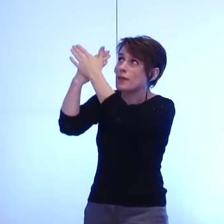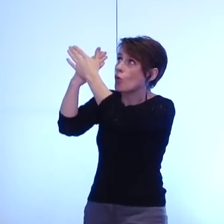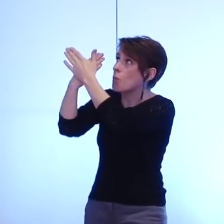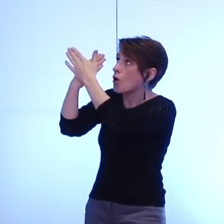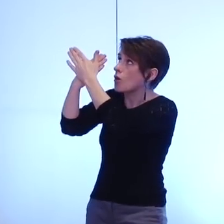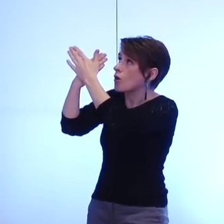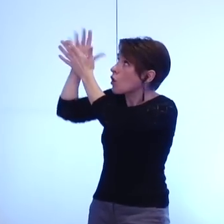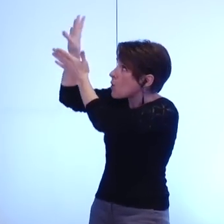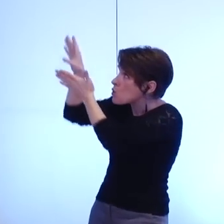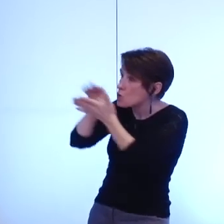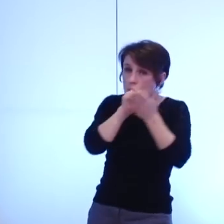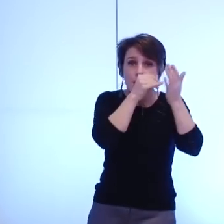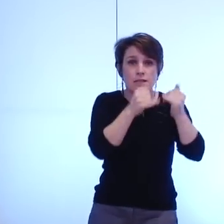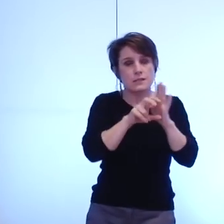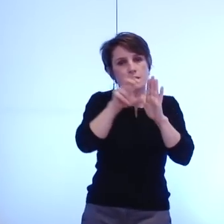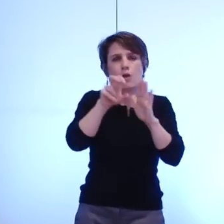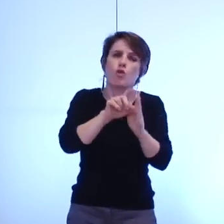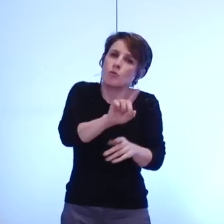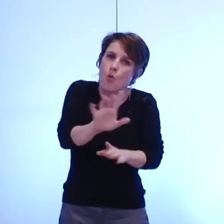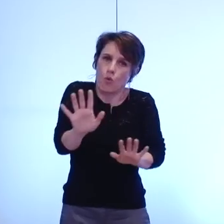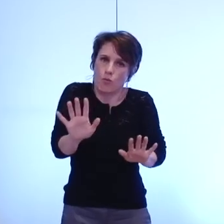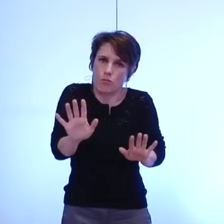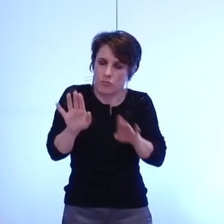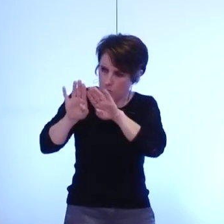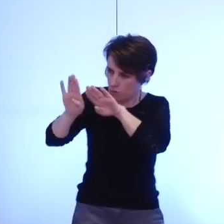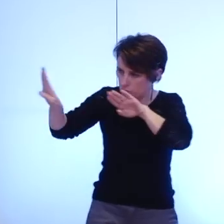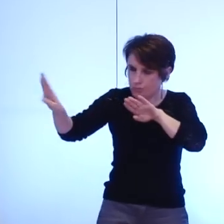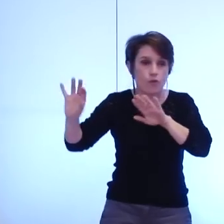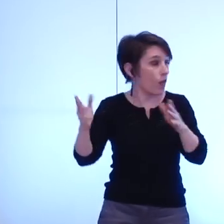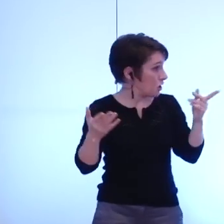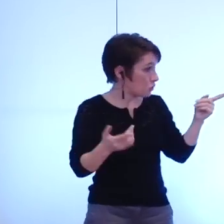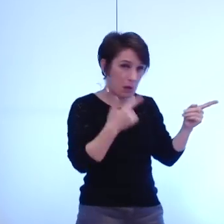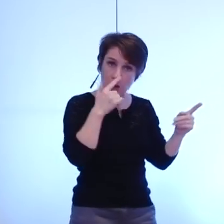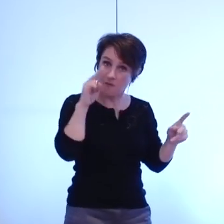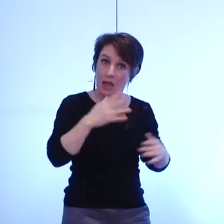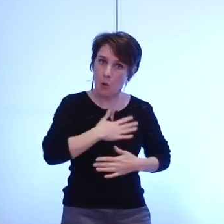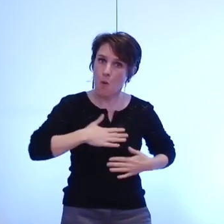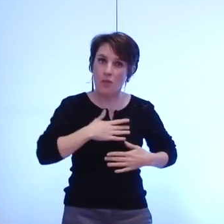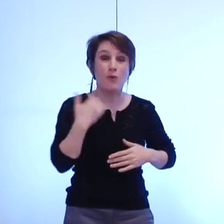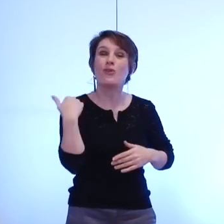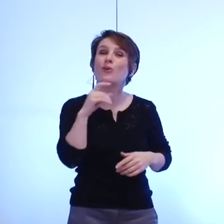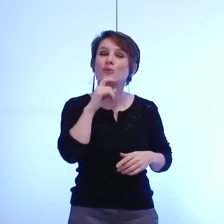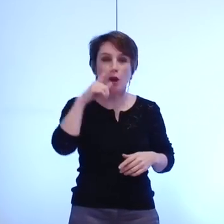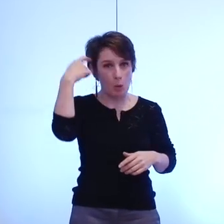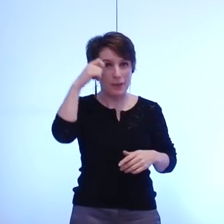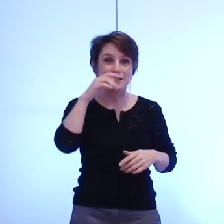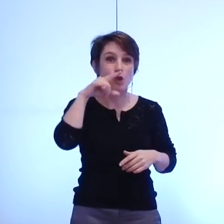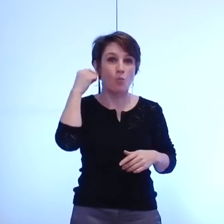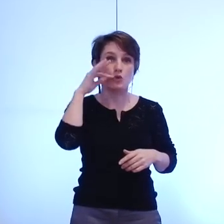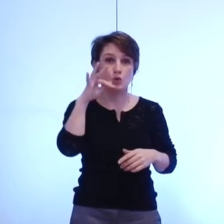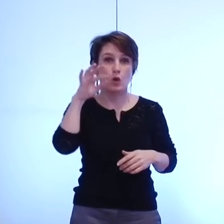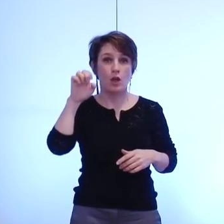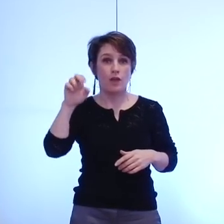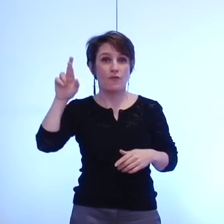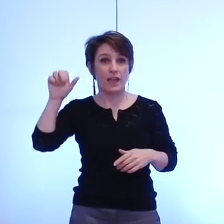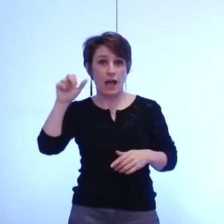communal grenoblois à ce titre nous sommes heureux d'avoir entendu le président Ferrari mais et j'espère qu'il nous